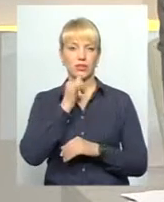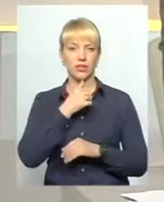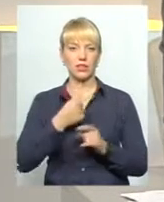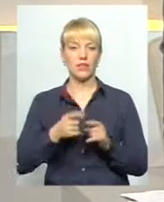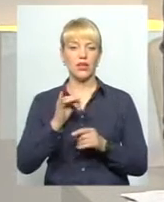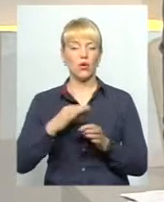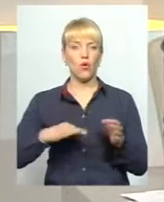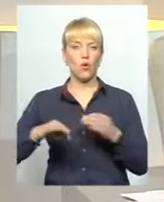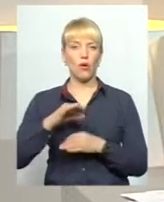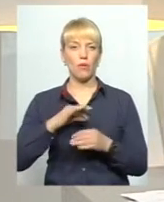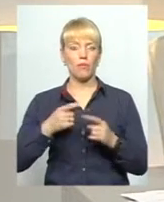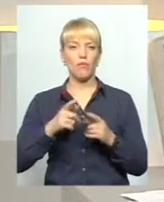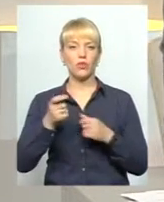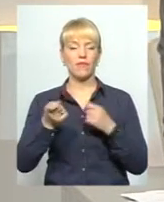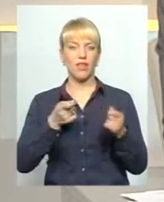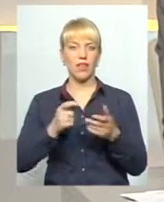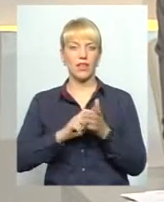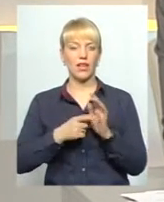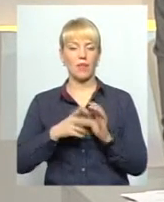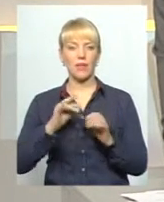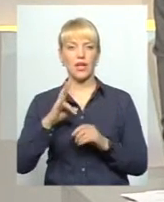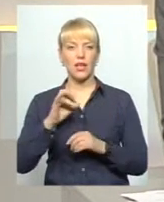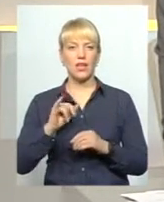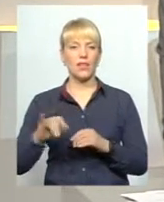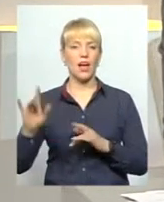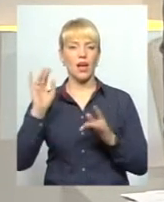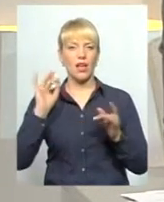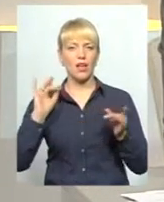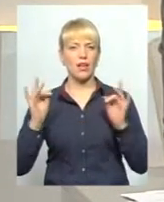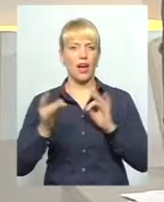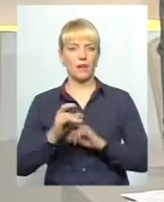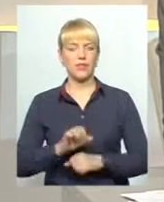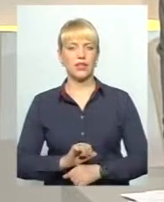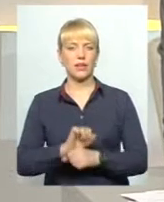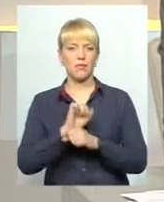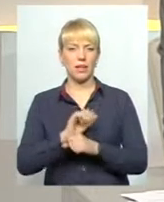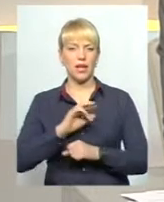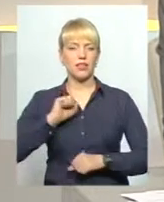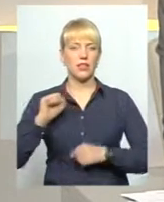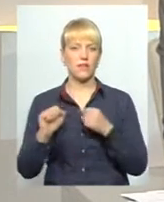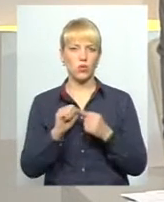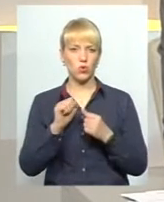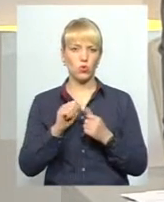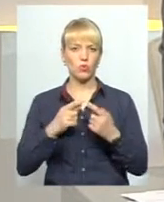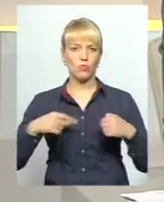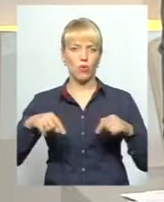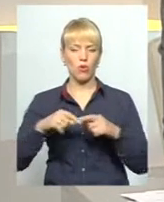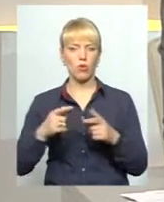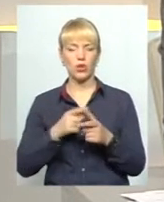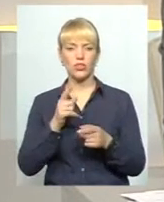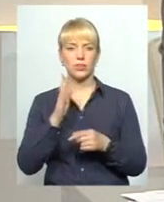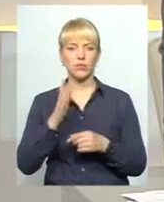її обговорюють і в тихих владних кабінетах, і на гамірних майданах, і в вузьково-дружньому колі. Та чи стане